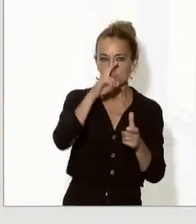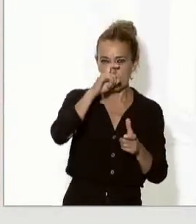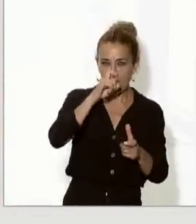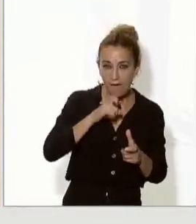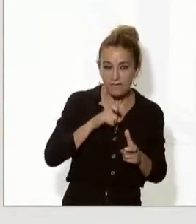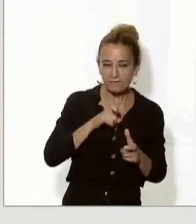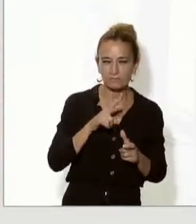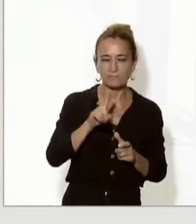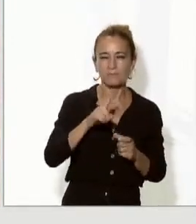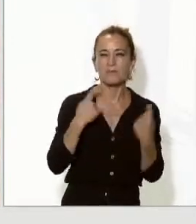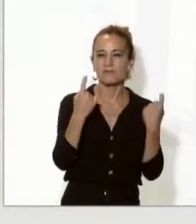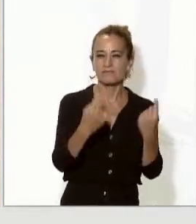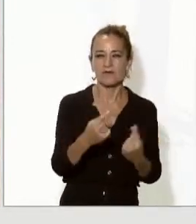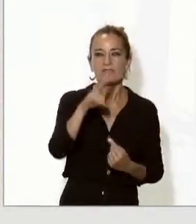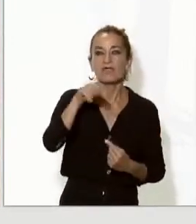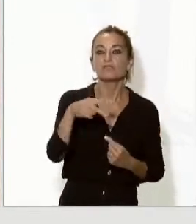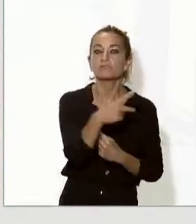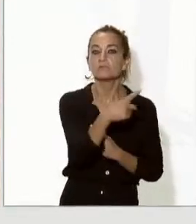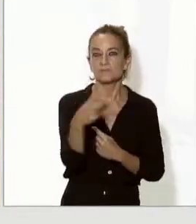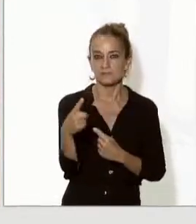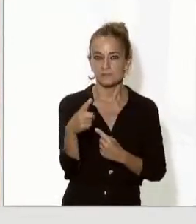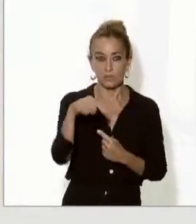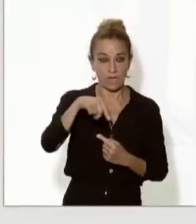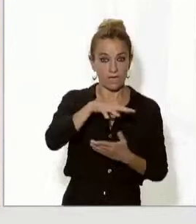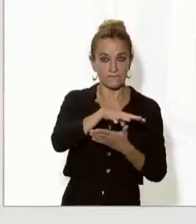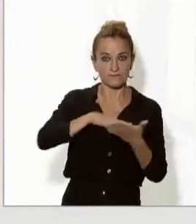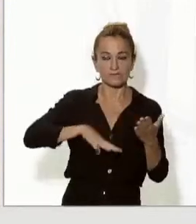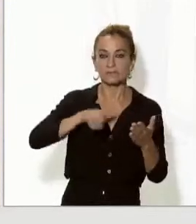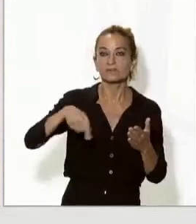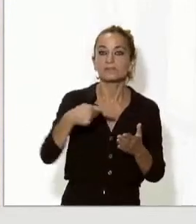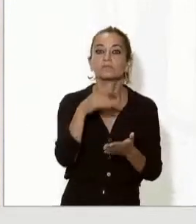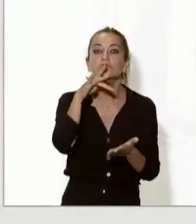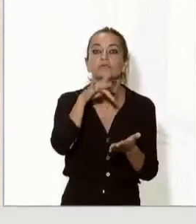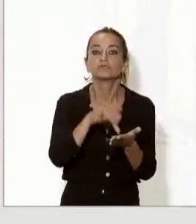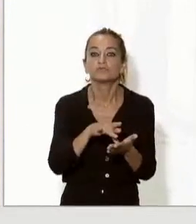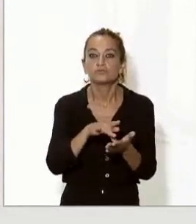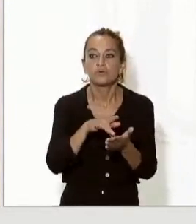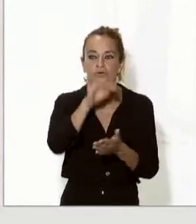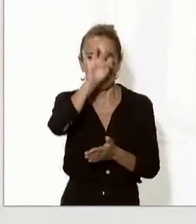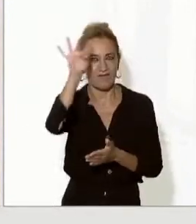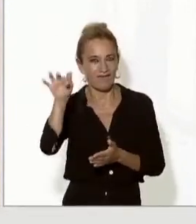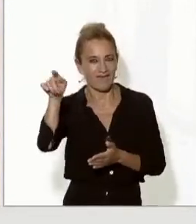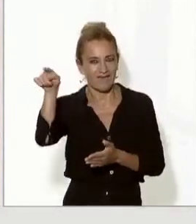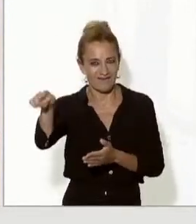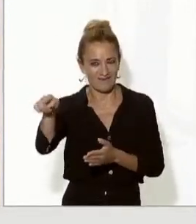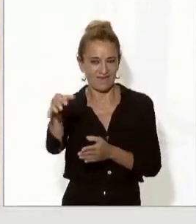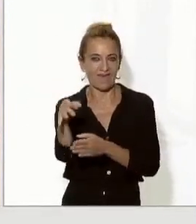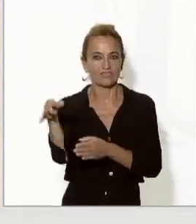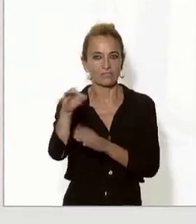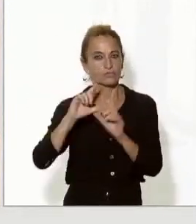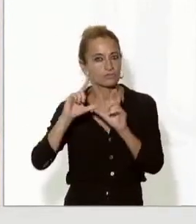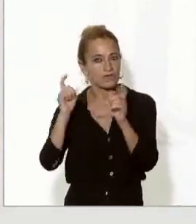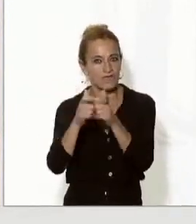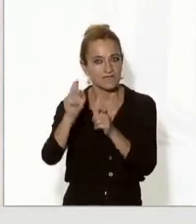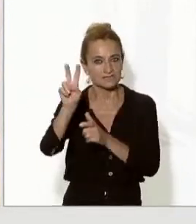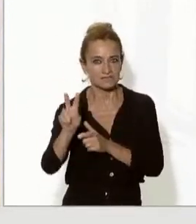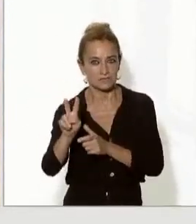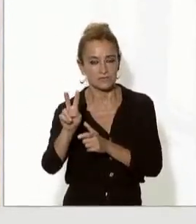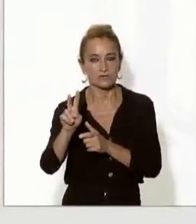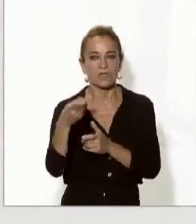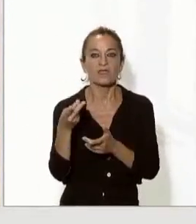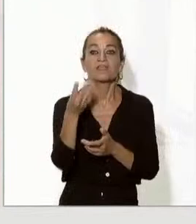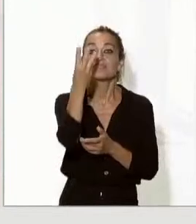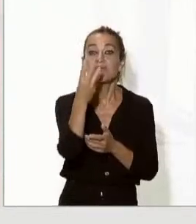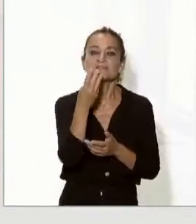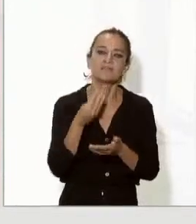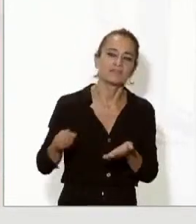aquí a Barcelona, després en vam fer una altra també amb el president de la Generalitat Andorra i ara tornem a Barcelona per fer seguiment d'aquest full